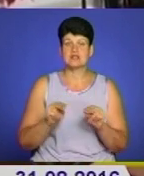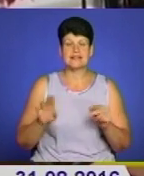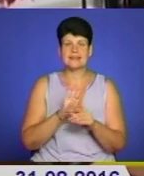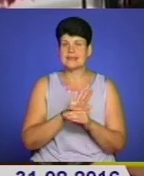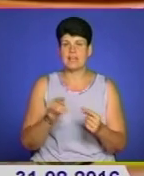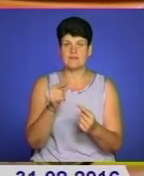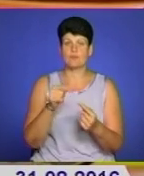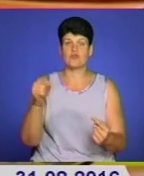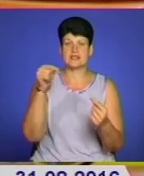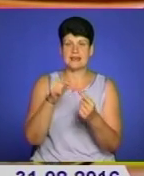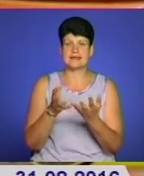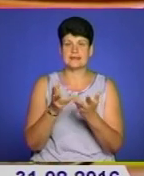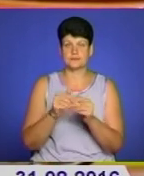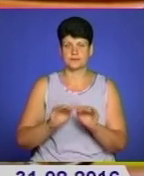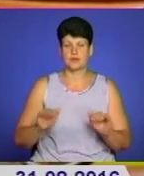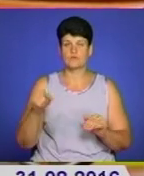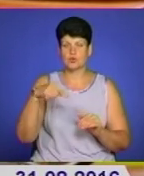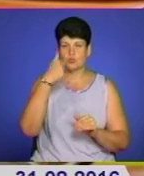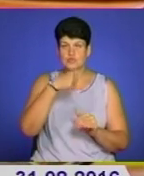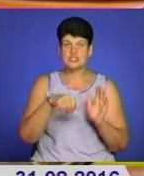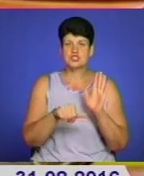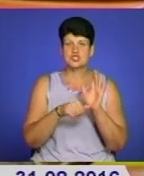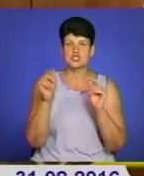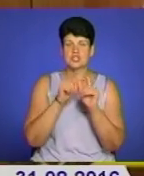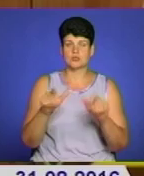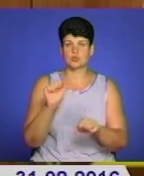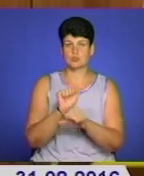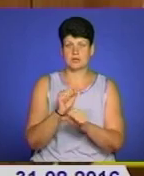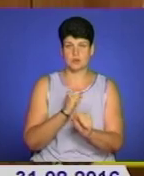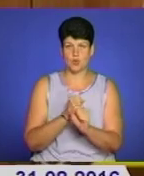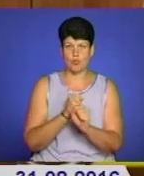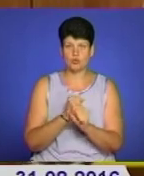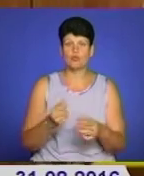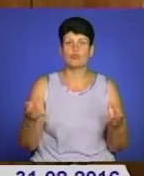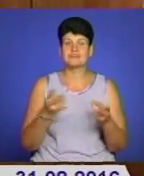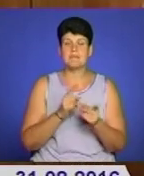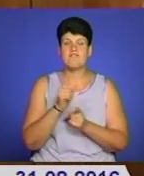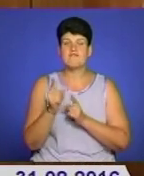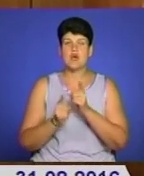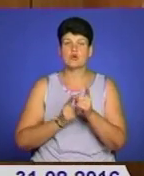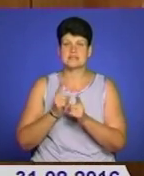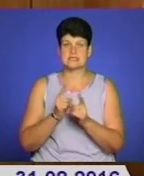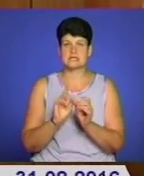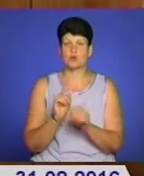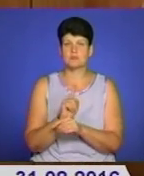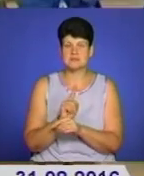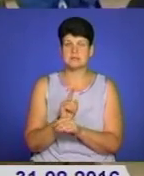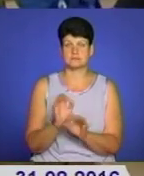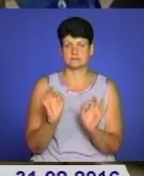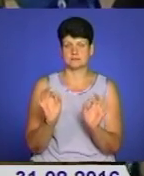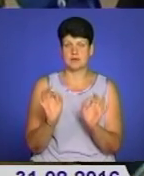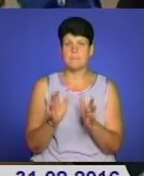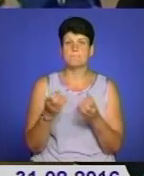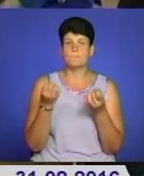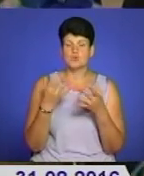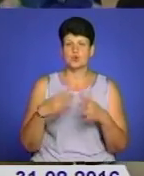кількості учнів. Цьогоріч 6 шкіл призупинять роботу. Хоча потреба в реорганізації і оптимізації значно більша. Просто